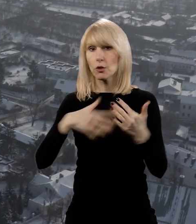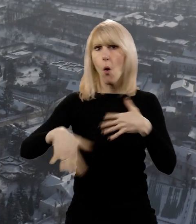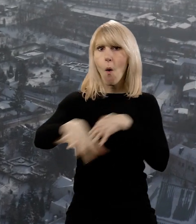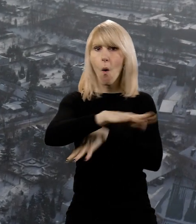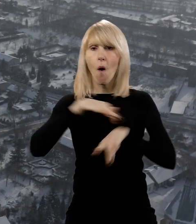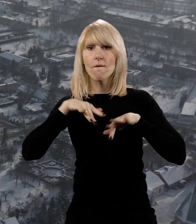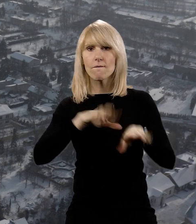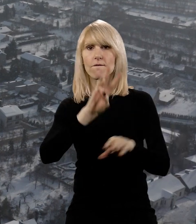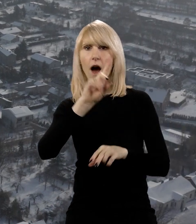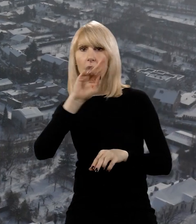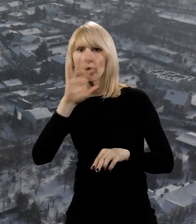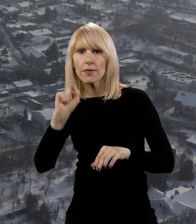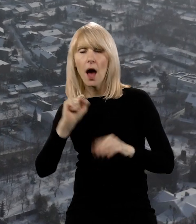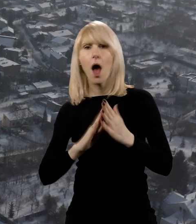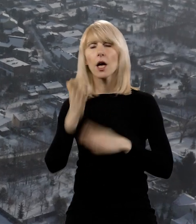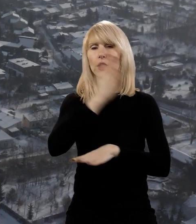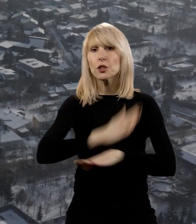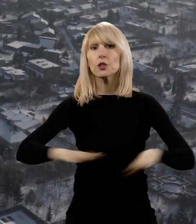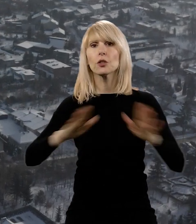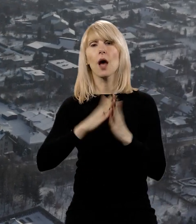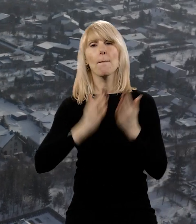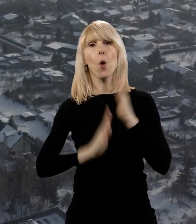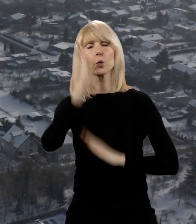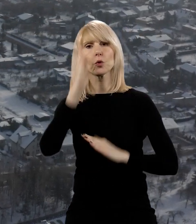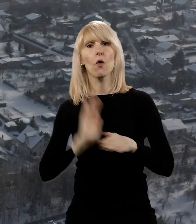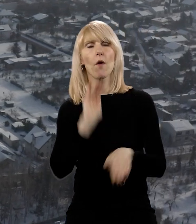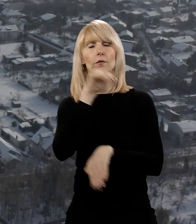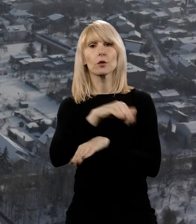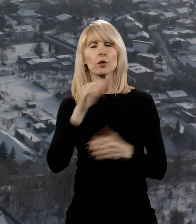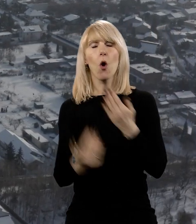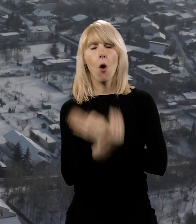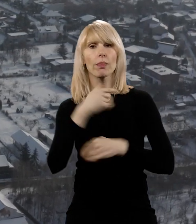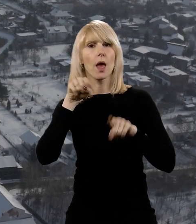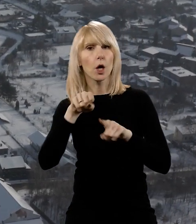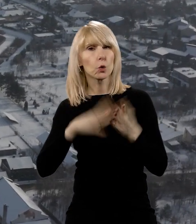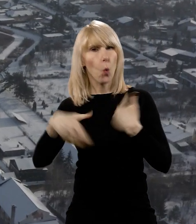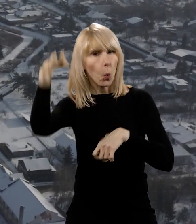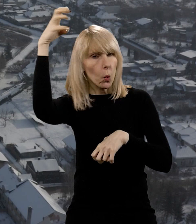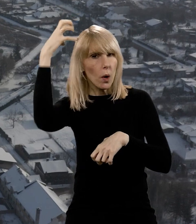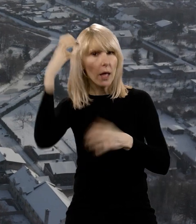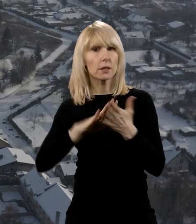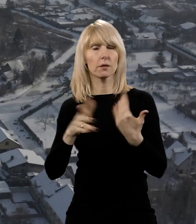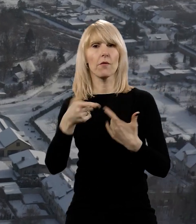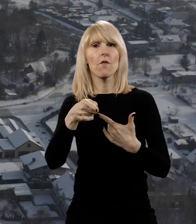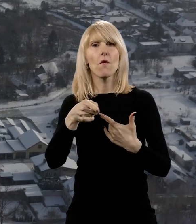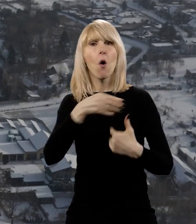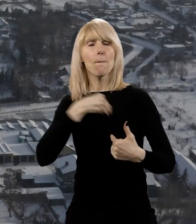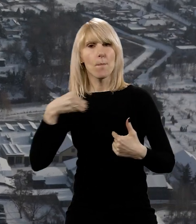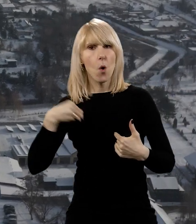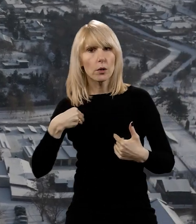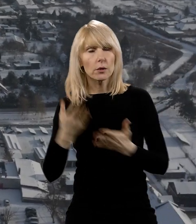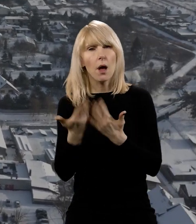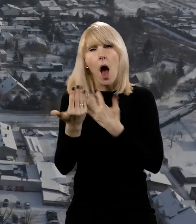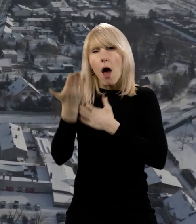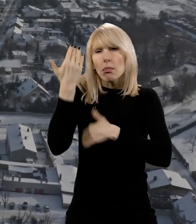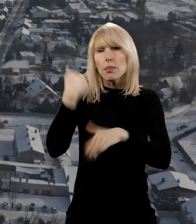Wartą, na Nizinie Południowo-Wschodniej. Dawniej był miastem królewskim, korony Królestwa Polskiego, a pierwsza wzmianka o Sieradzu